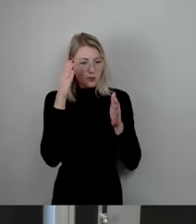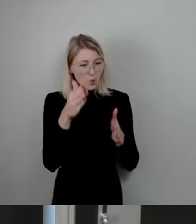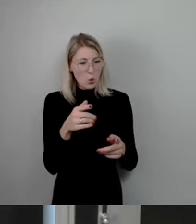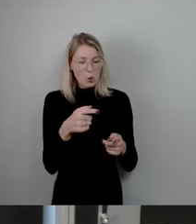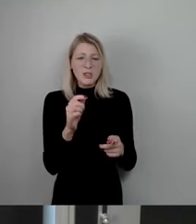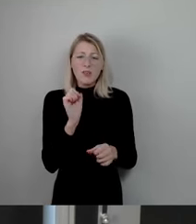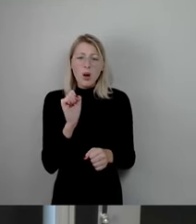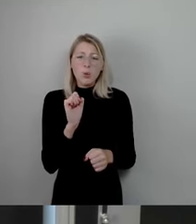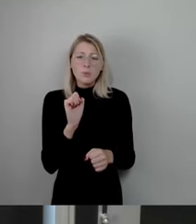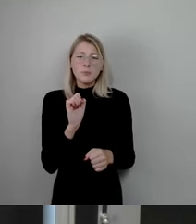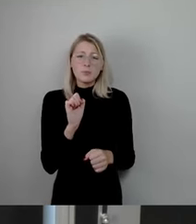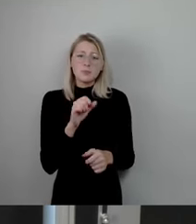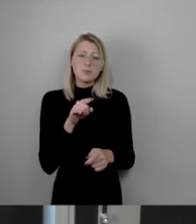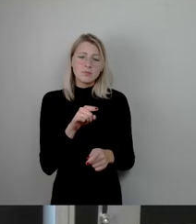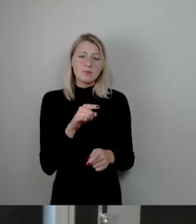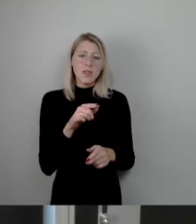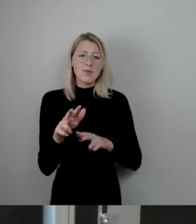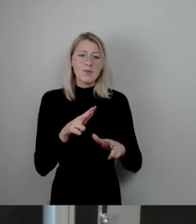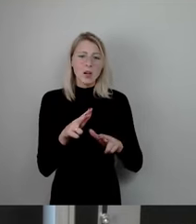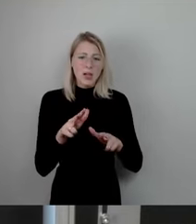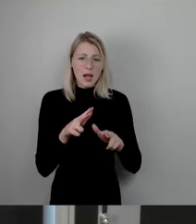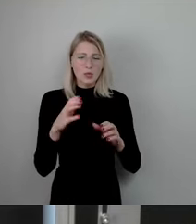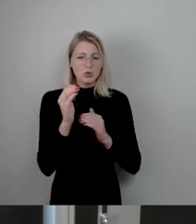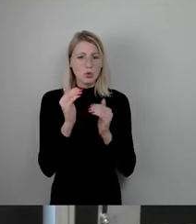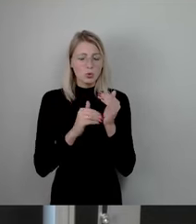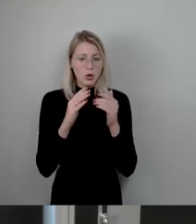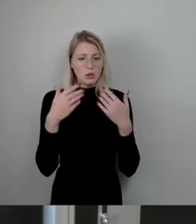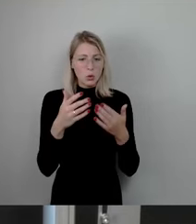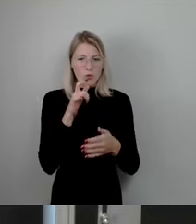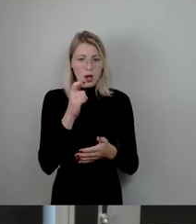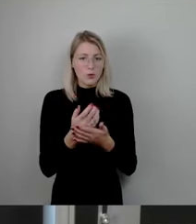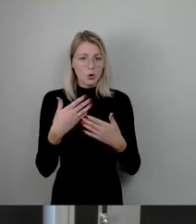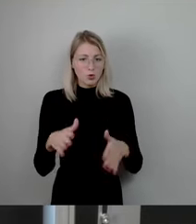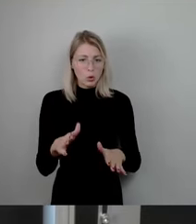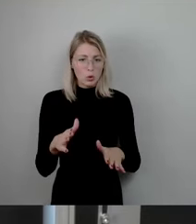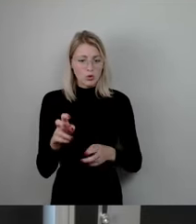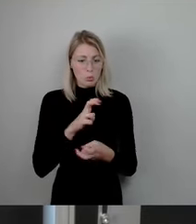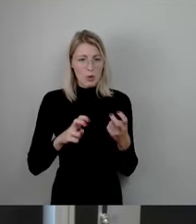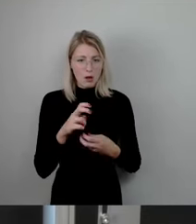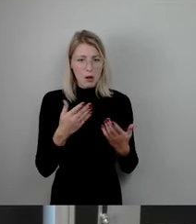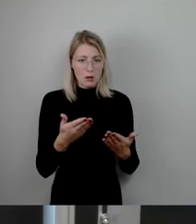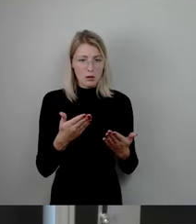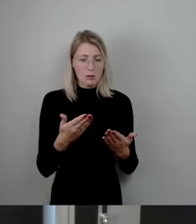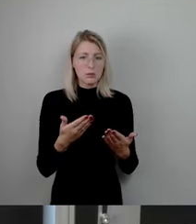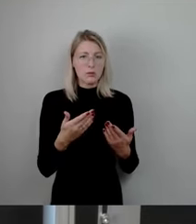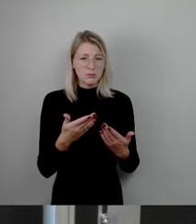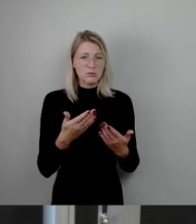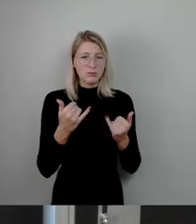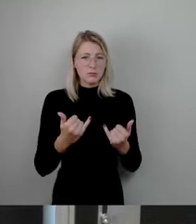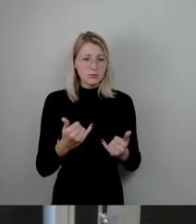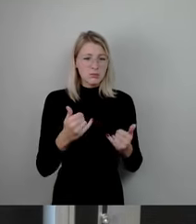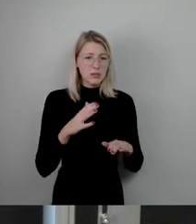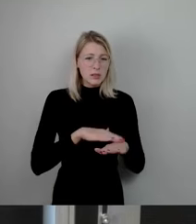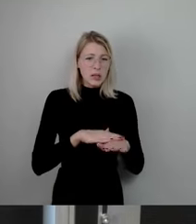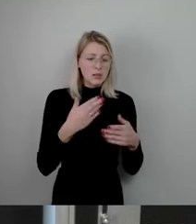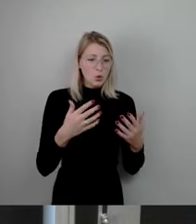mit unserer Verkehrsinfrastruktur so verantwortungslos umgehen. Und er zeigt, wo diese Stadtverwaltung unter grüner Führung jetzt,